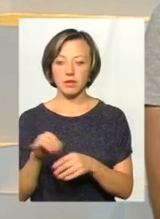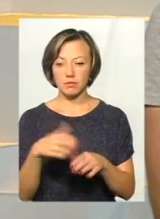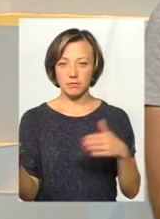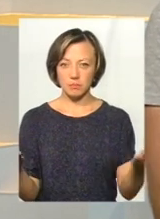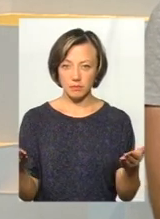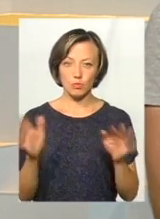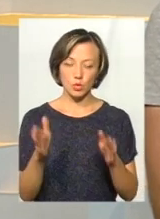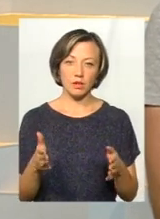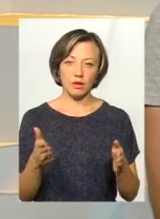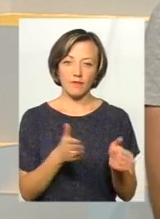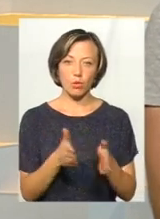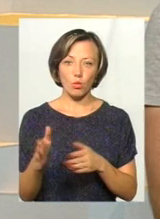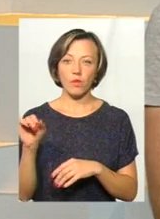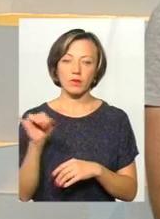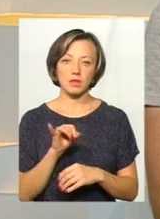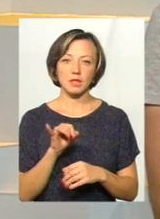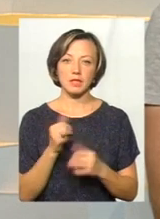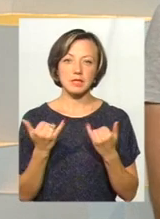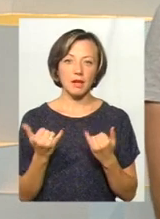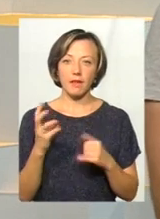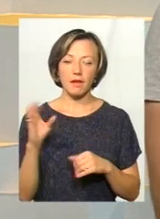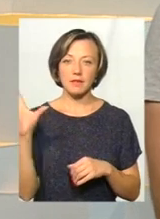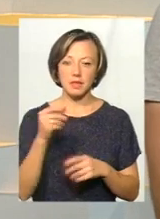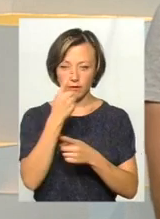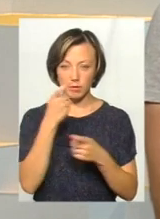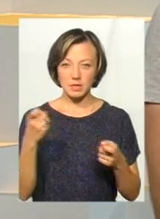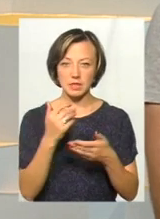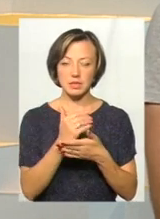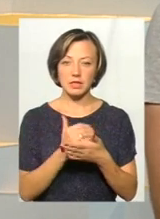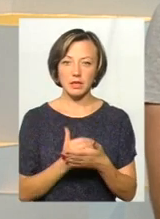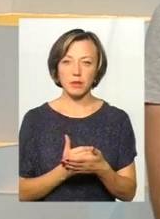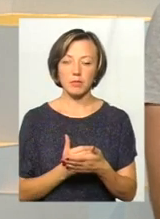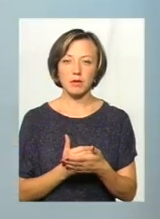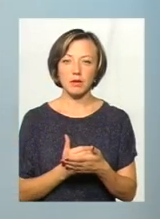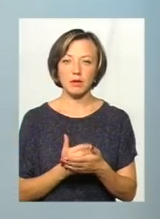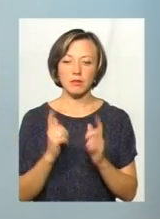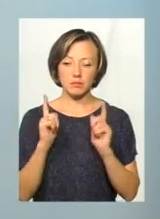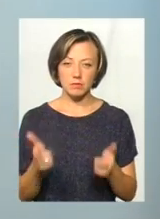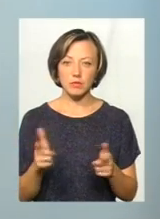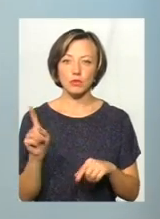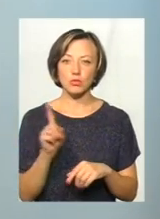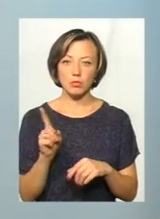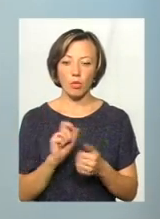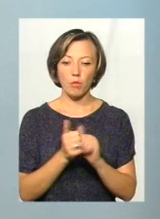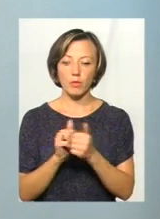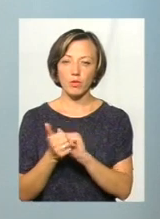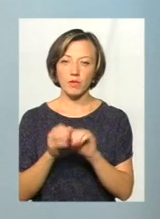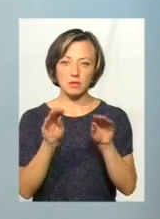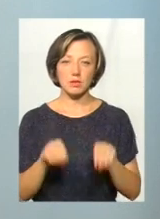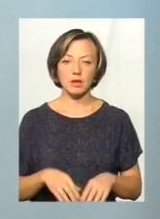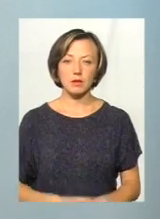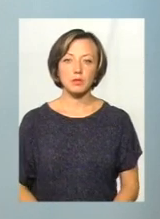врегульована. І зараз не всі інформаційні системи йдуть на контакт для того, щоб обійнюватися з даними.